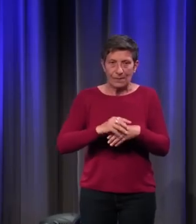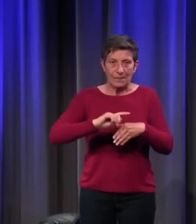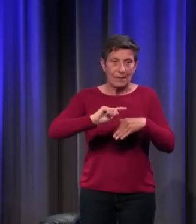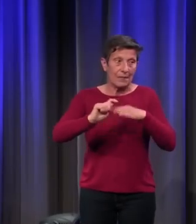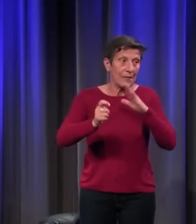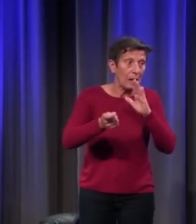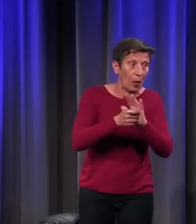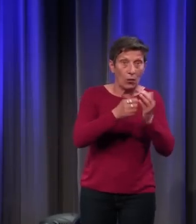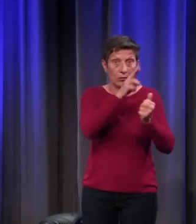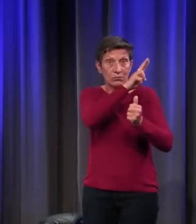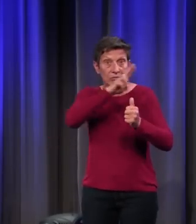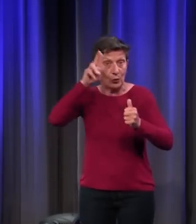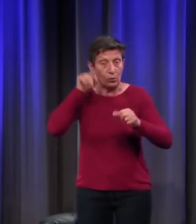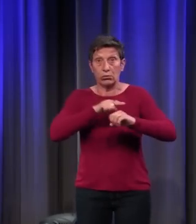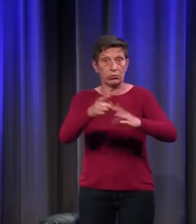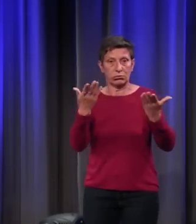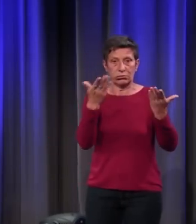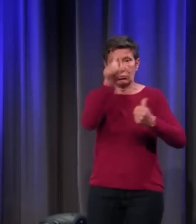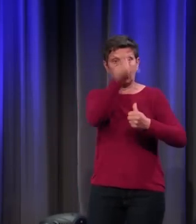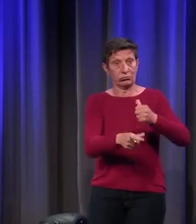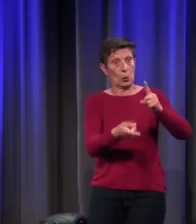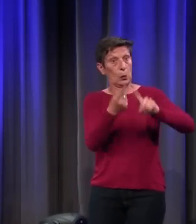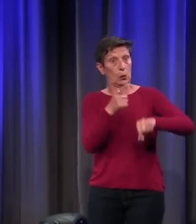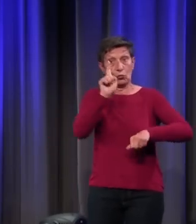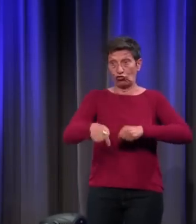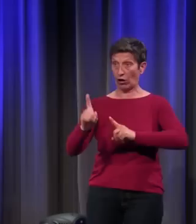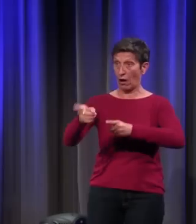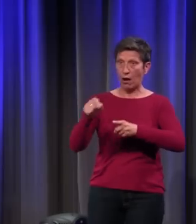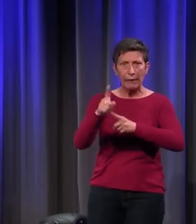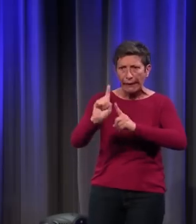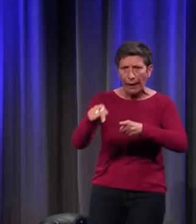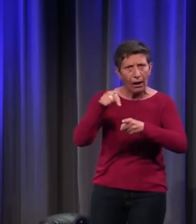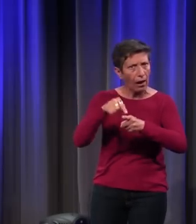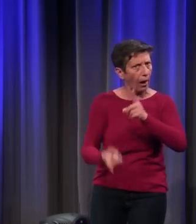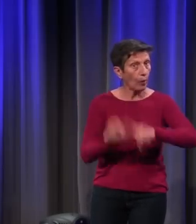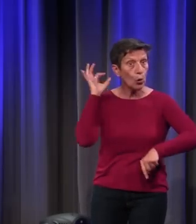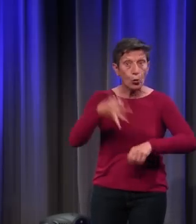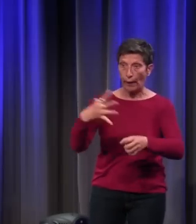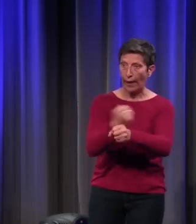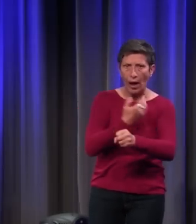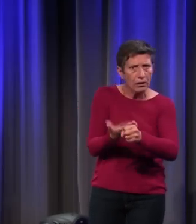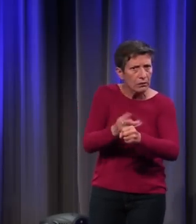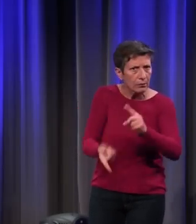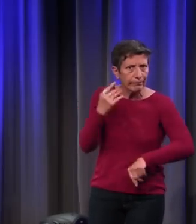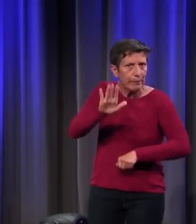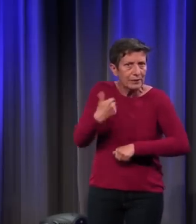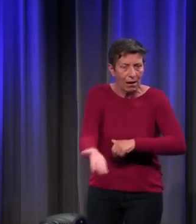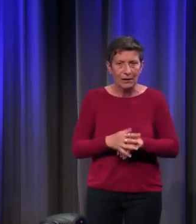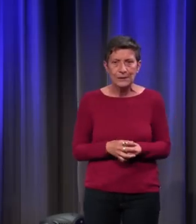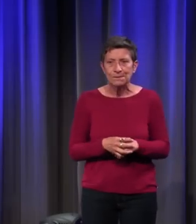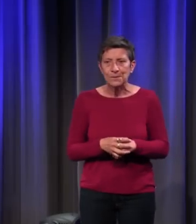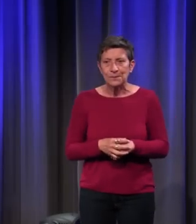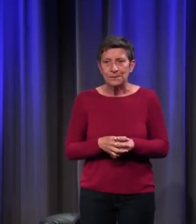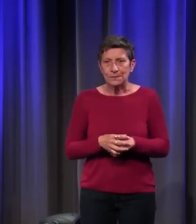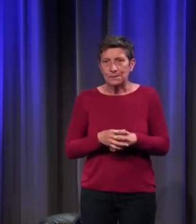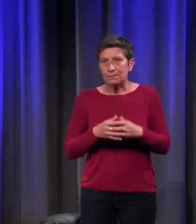un seigneur doit faire la guerre, mais ce qui compte, c'est de faire la guerre, c'est pas de remporter la victoire. C'est, à la limite, c